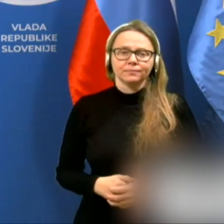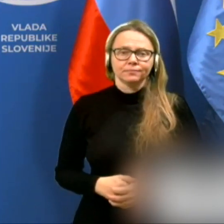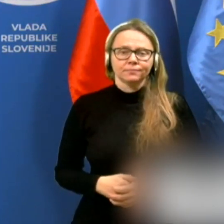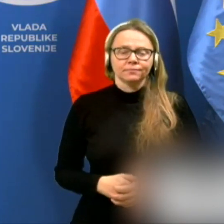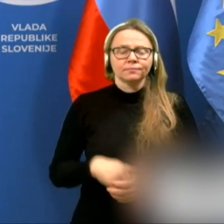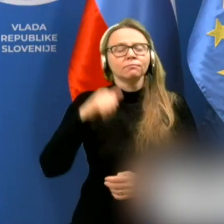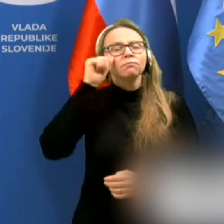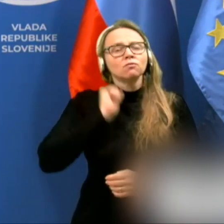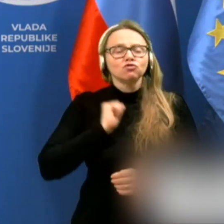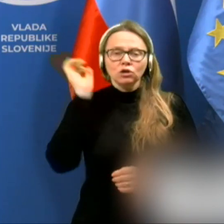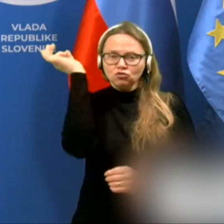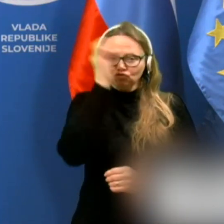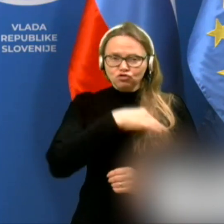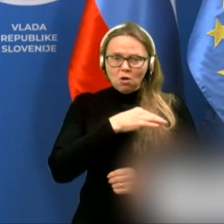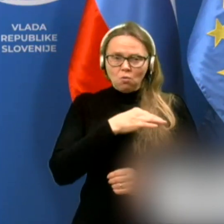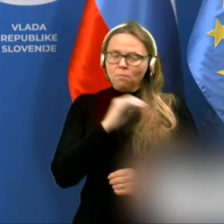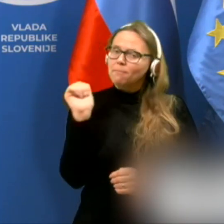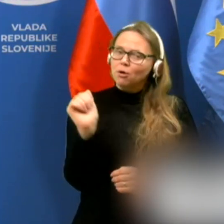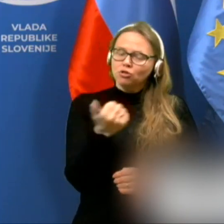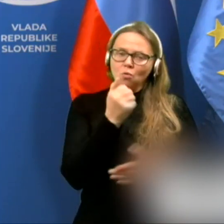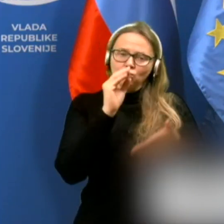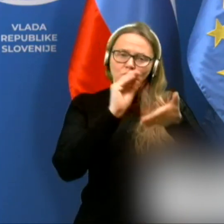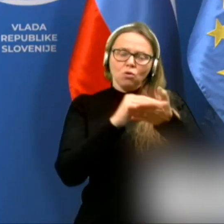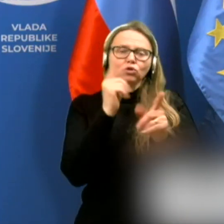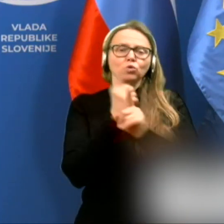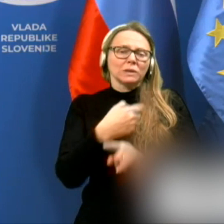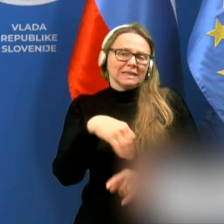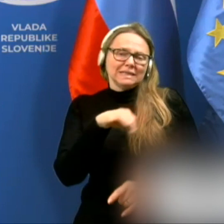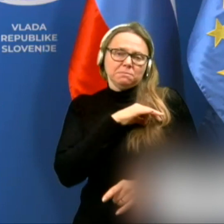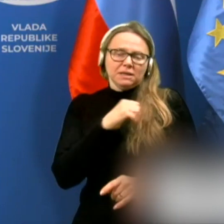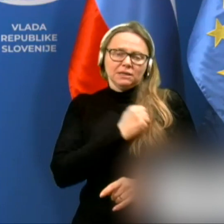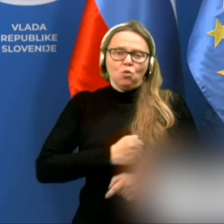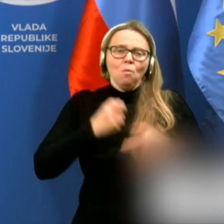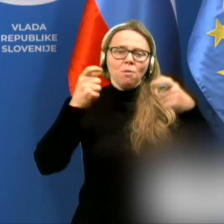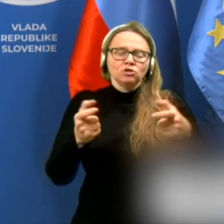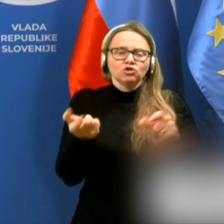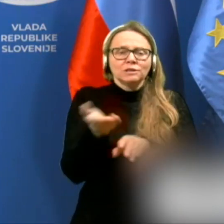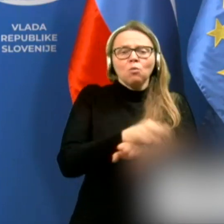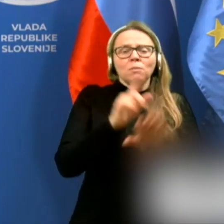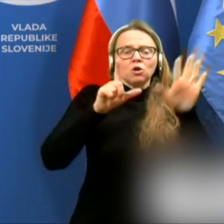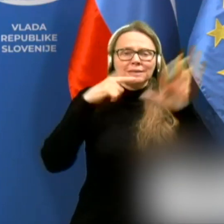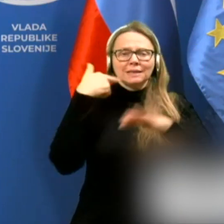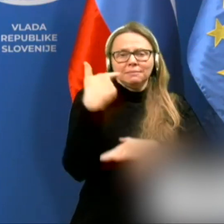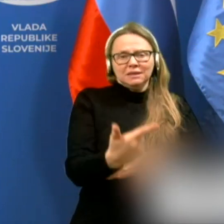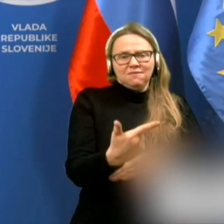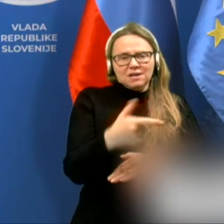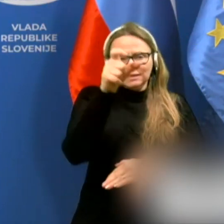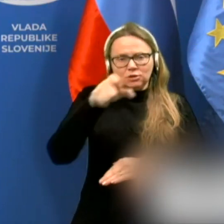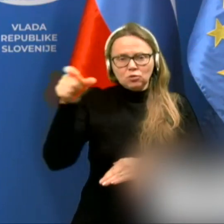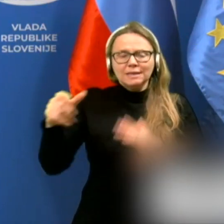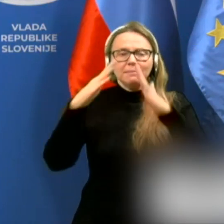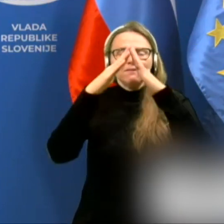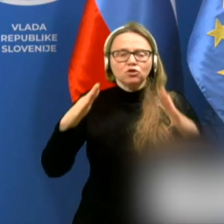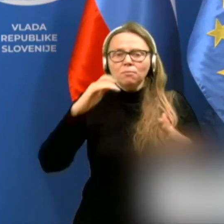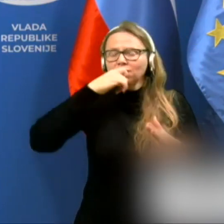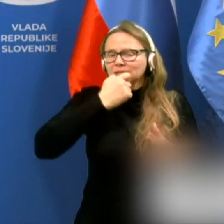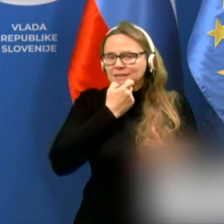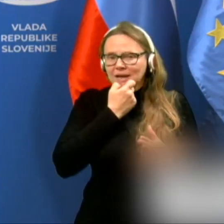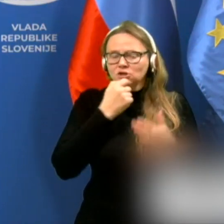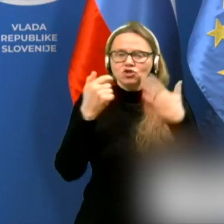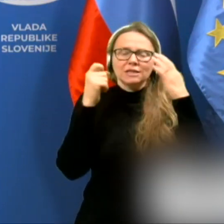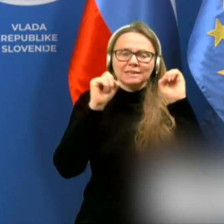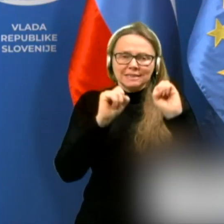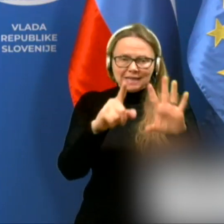Včeraj smo žal ponovno zaviležili tudi smrti. V bolnišnicah je umrlo 27 vseb, v domovih za starejše